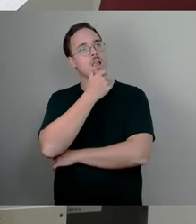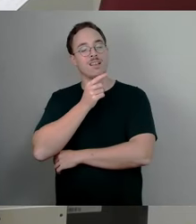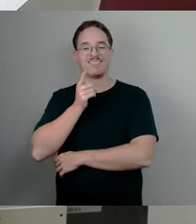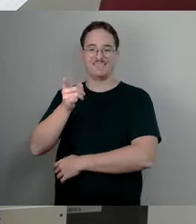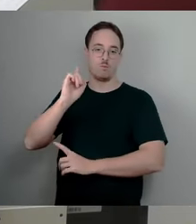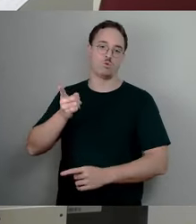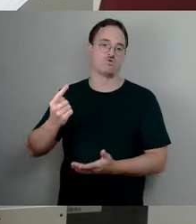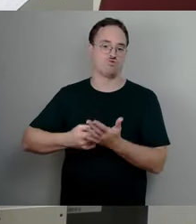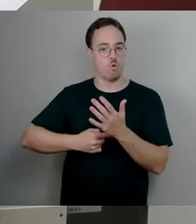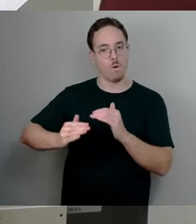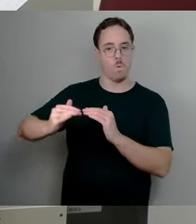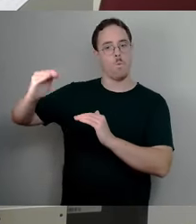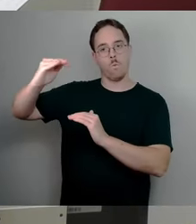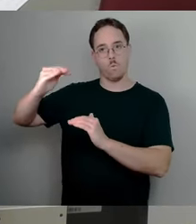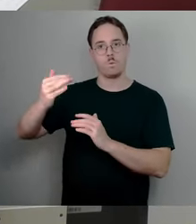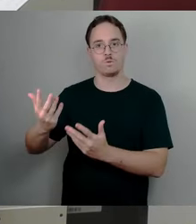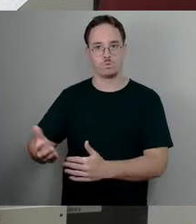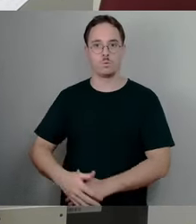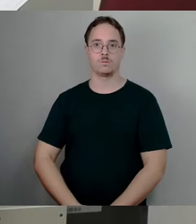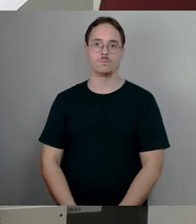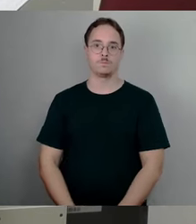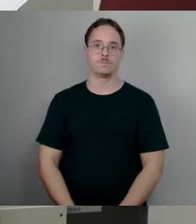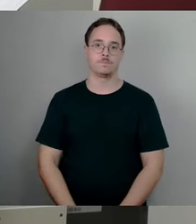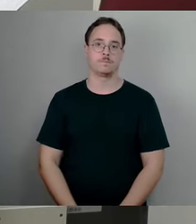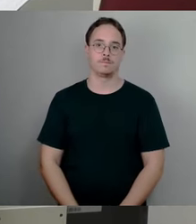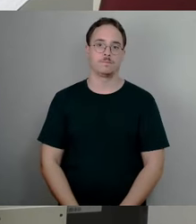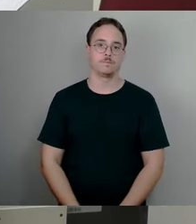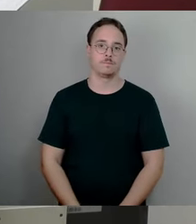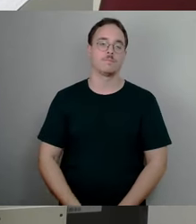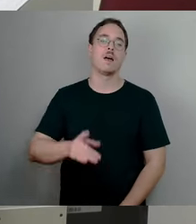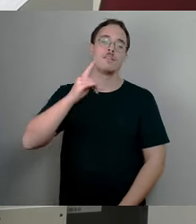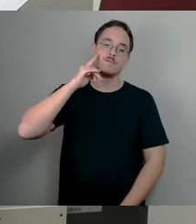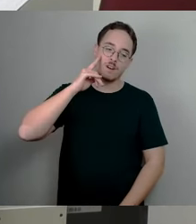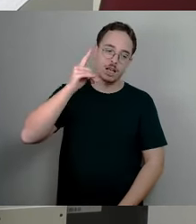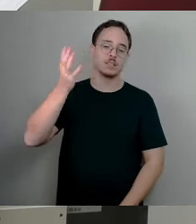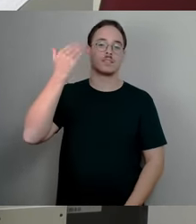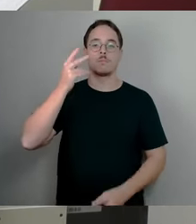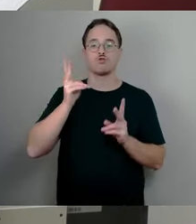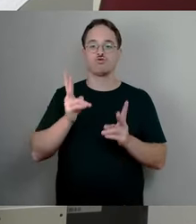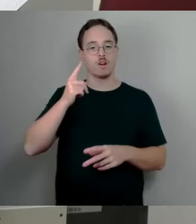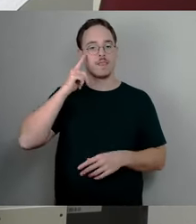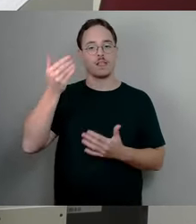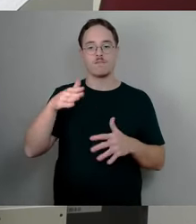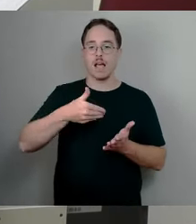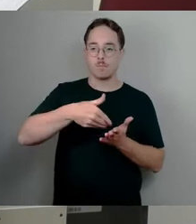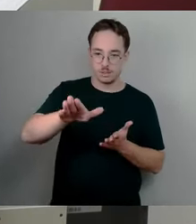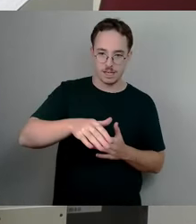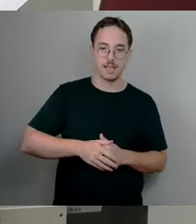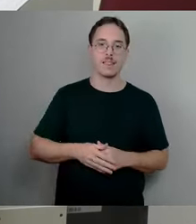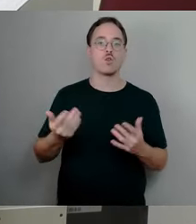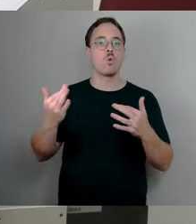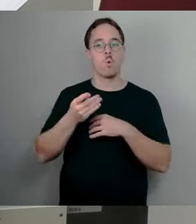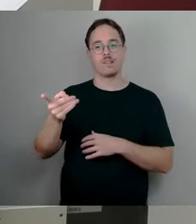kann und eben auch extra höher besteuert werden kann. Ich weiß, der Stadtrat hat es abgelehnt. Die Grünen hatten da eine etwas